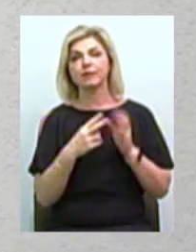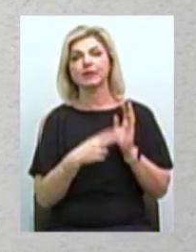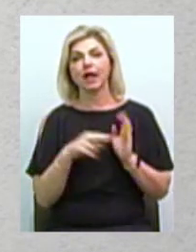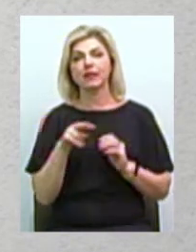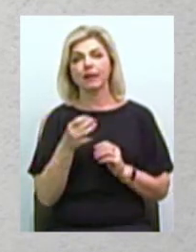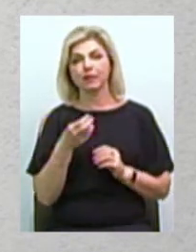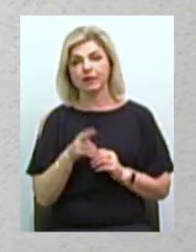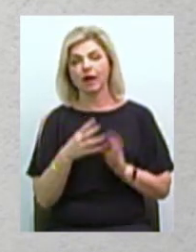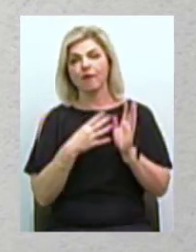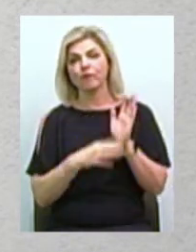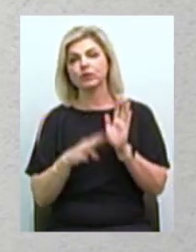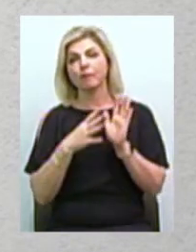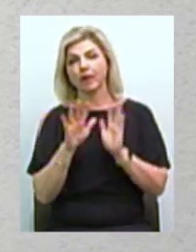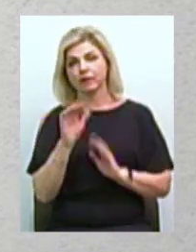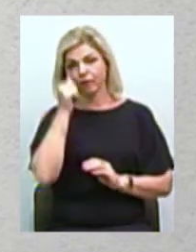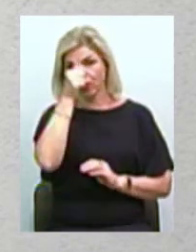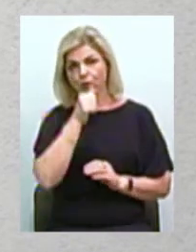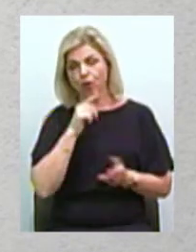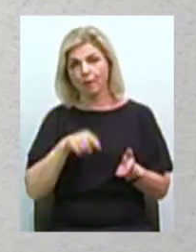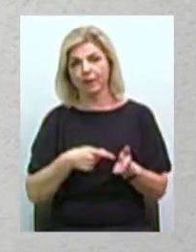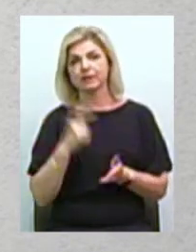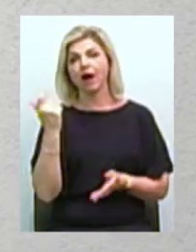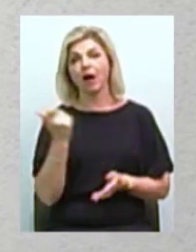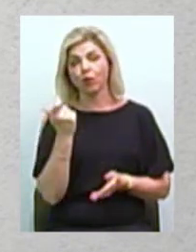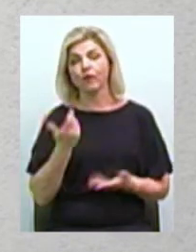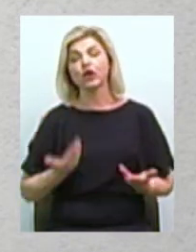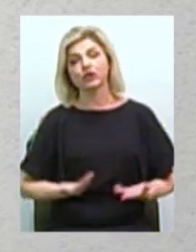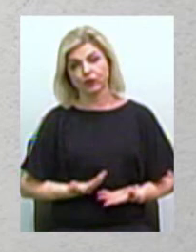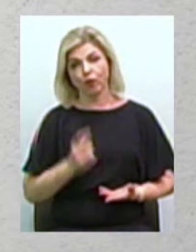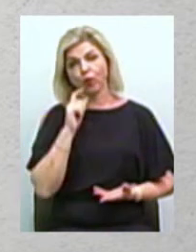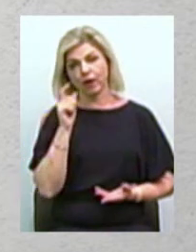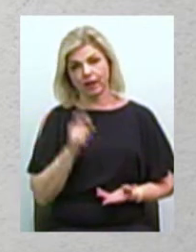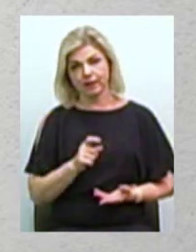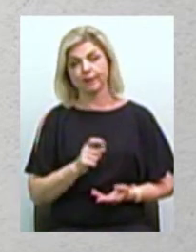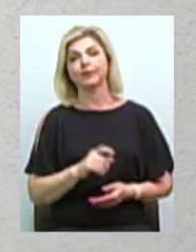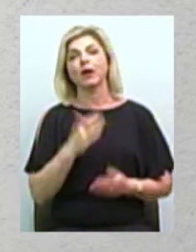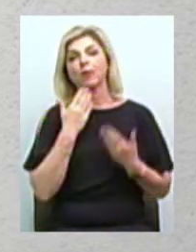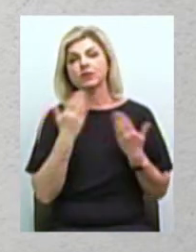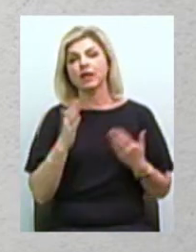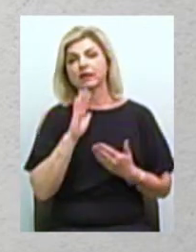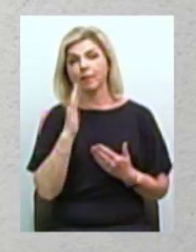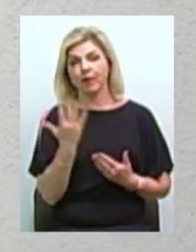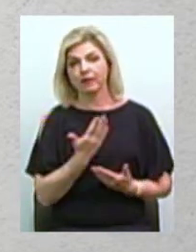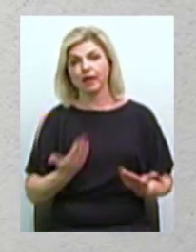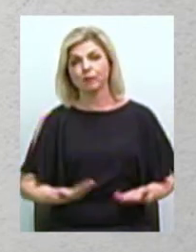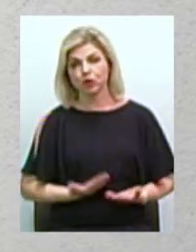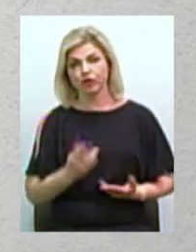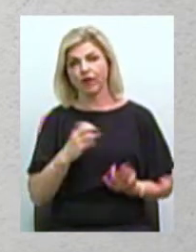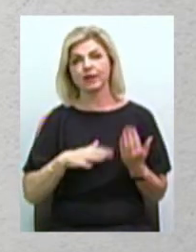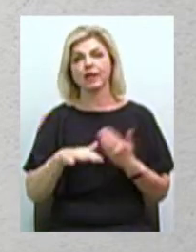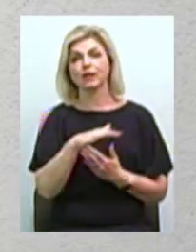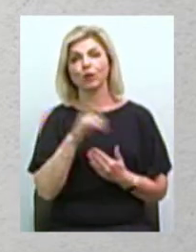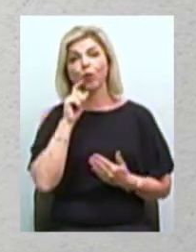року в місті Харкові Громадянин України Протягом останніх п'яти років проживає на території України